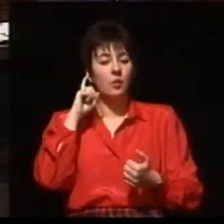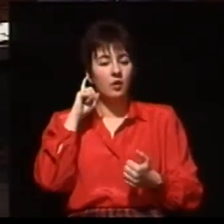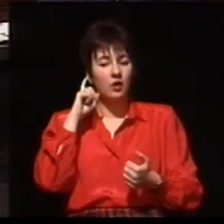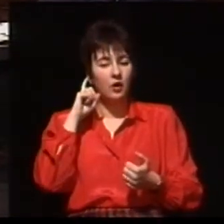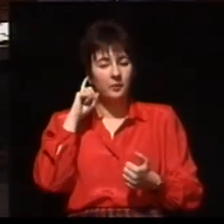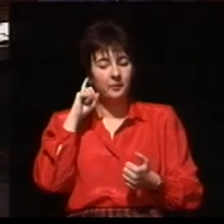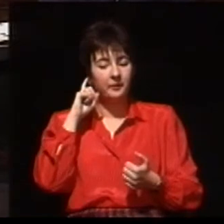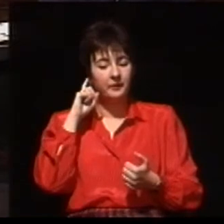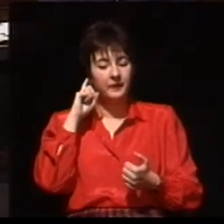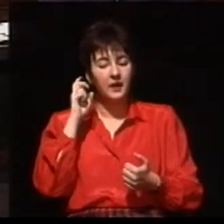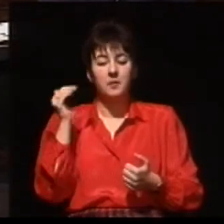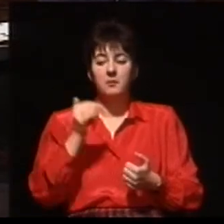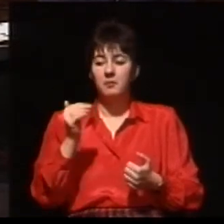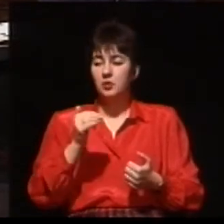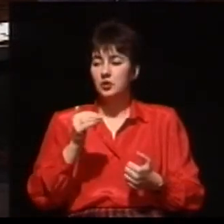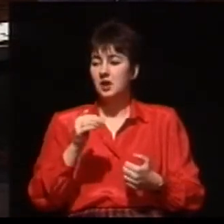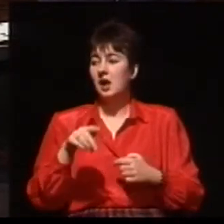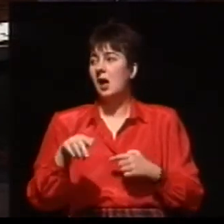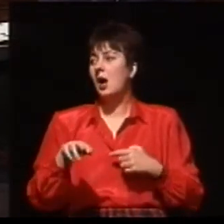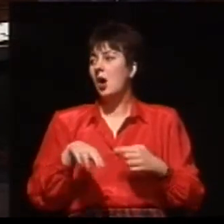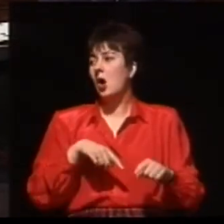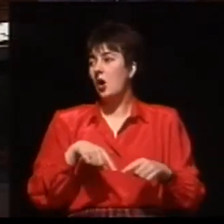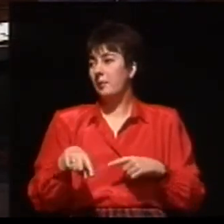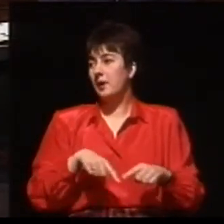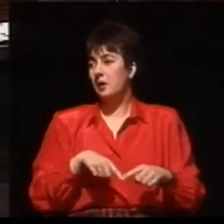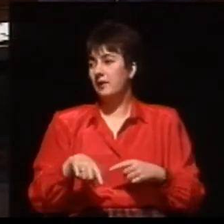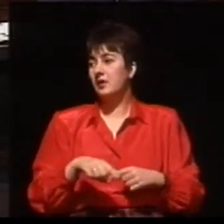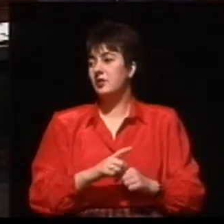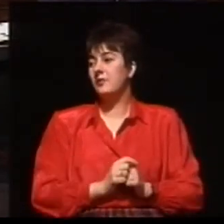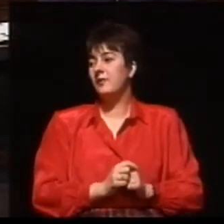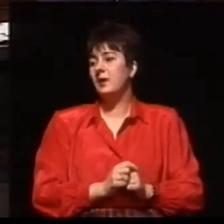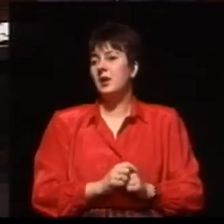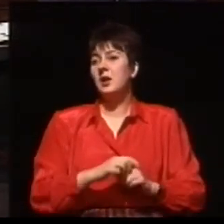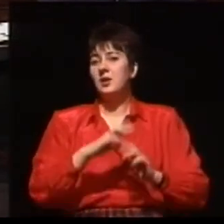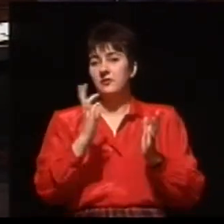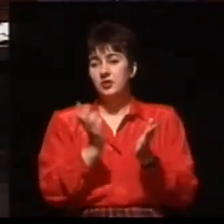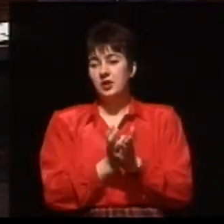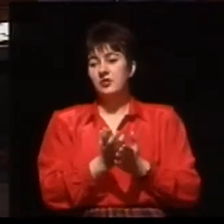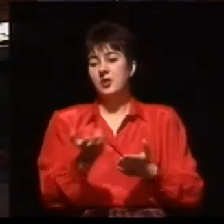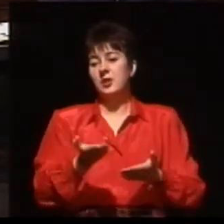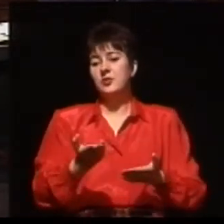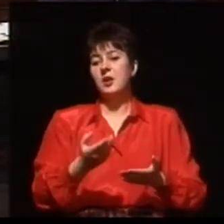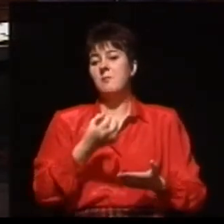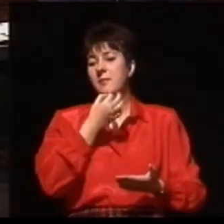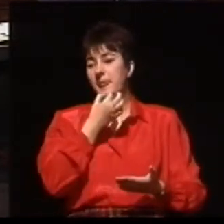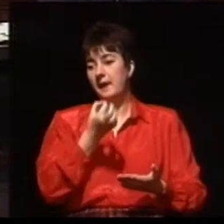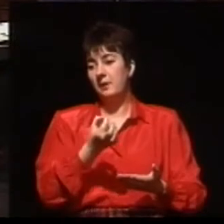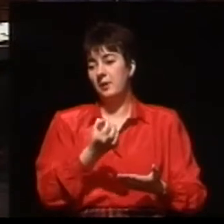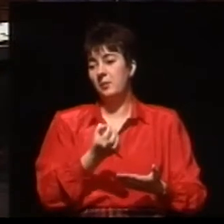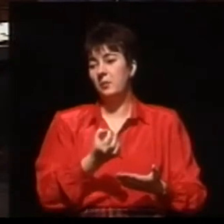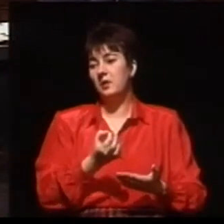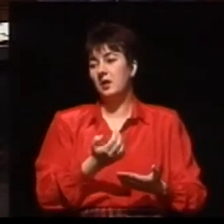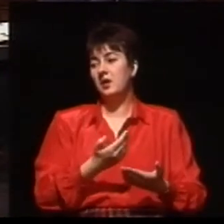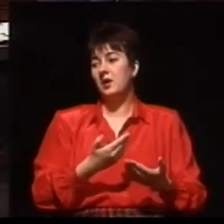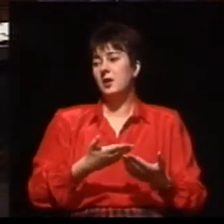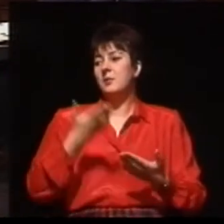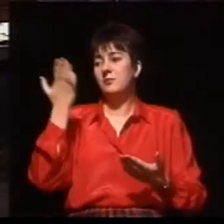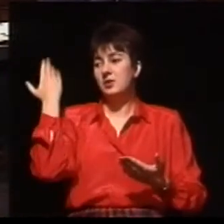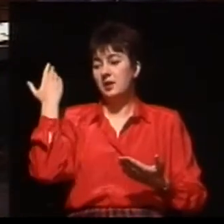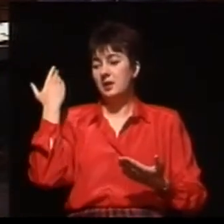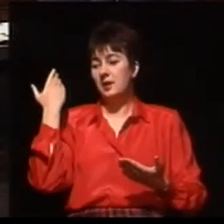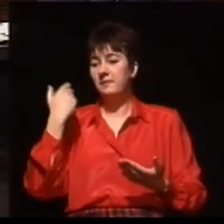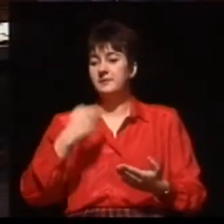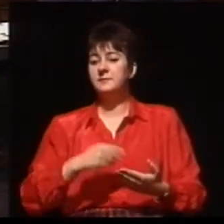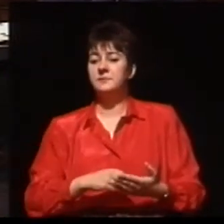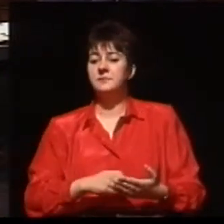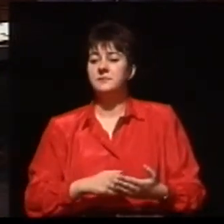byłam z dzieckiem, zawsze dawano mi jednoznaczną odpowiedź, że dziecko jest głuche tylko na jedno ucho, i po prostu nie ma sensu interweniować i nie ma takiej